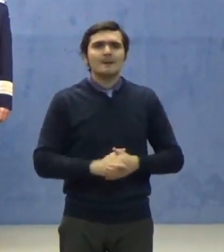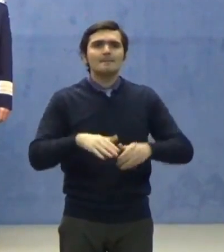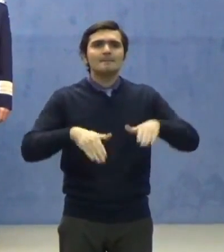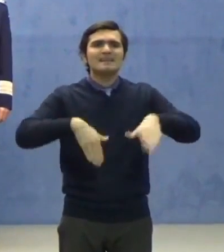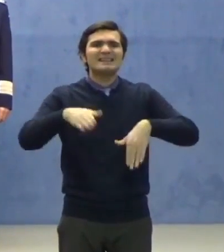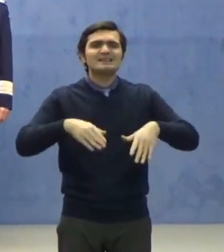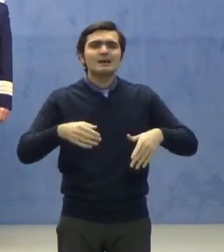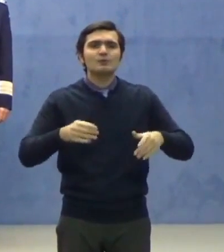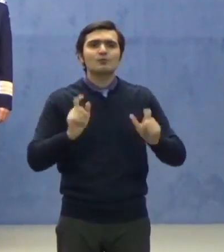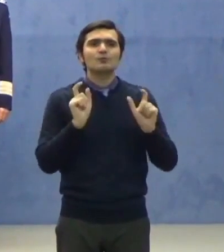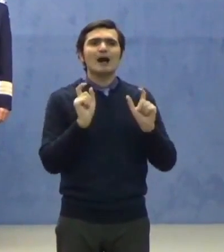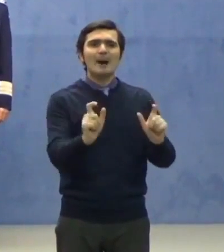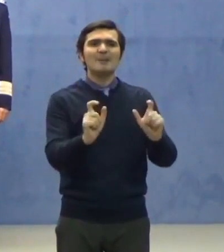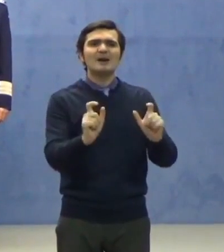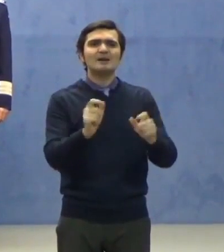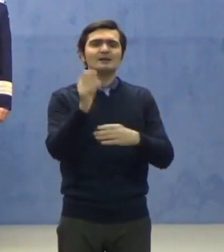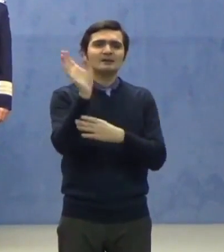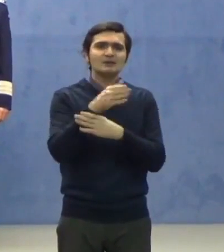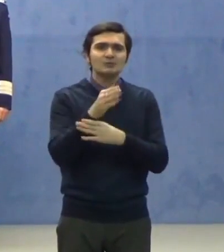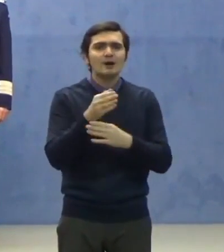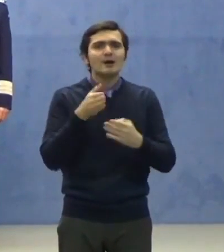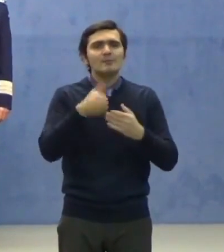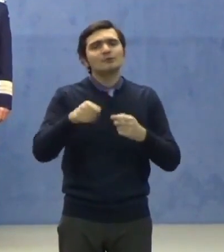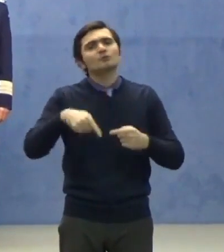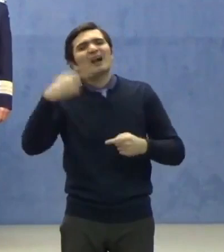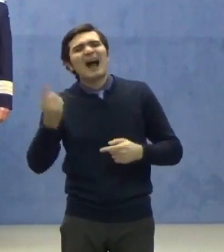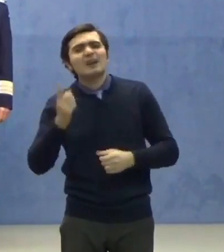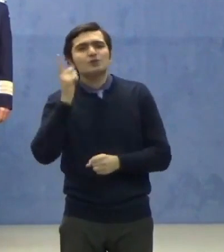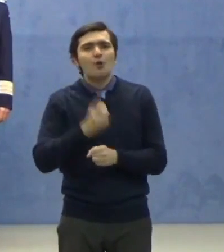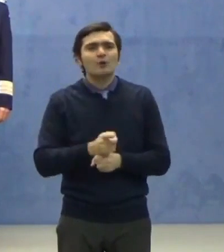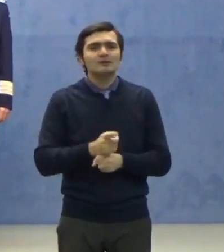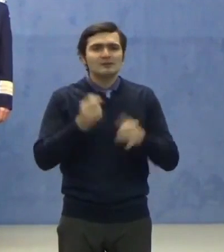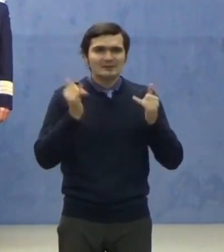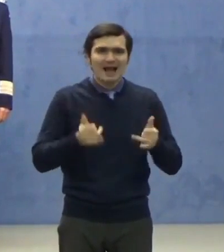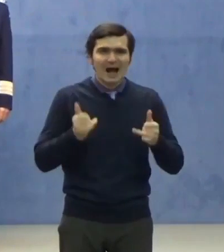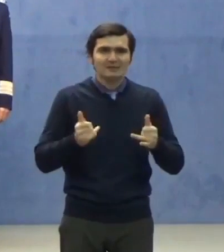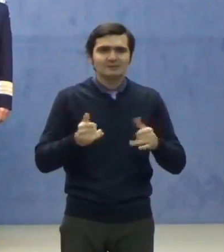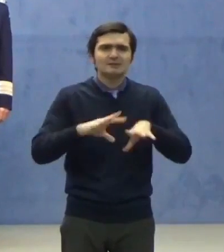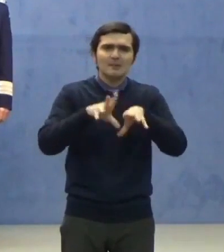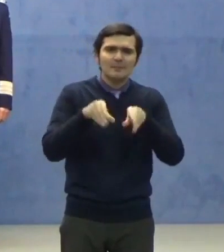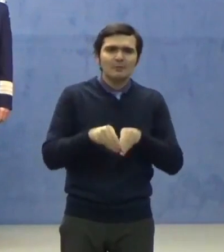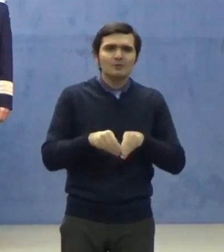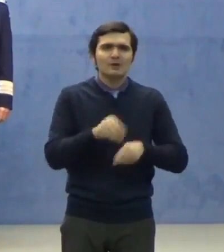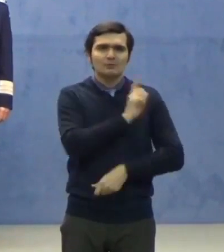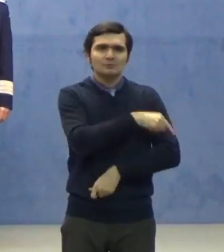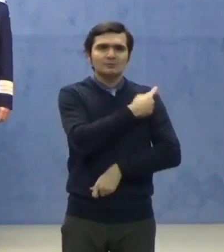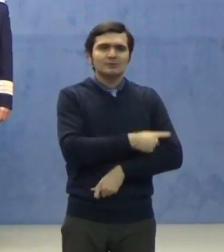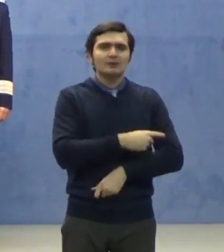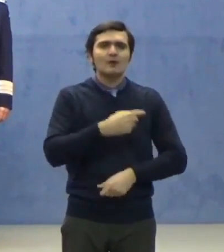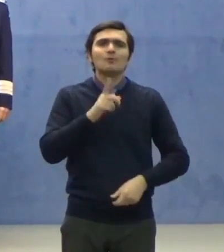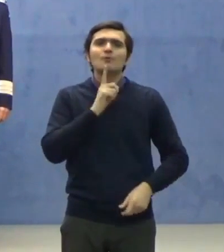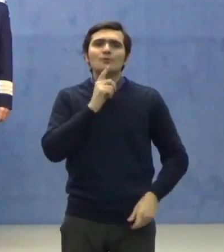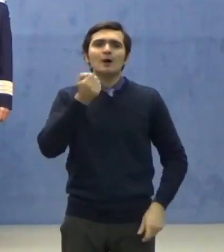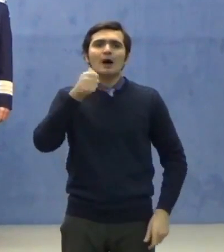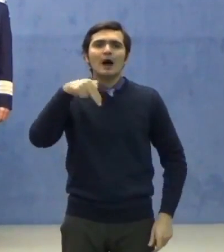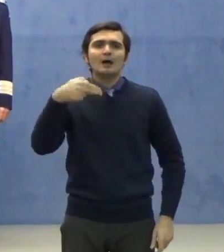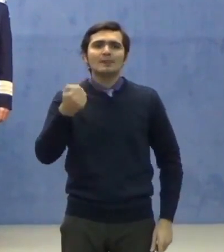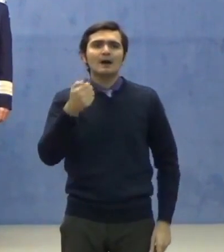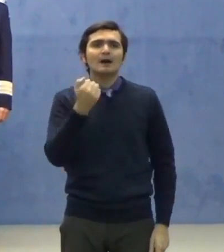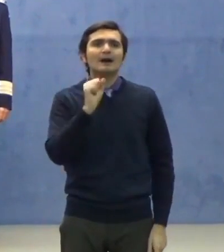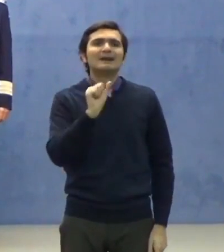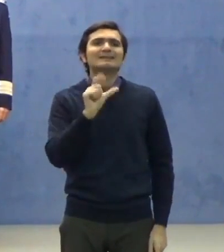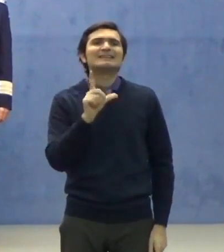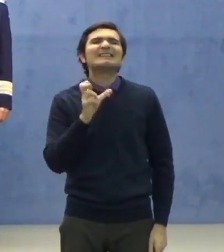Naționale, printr-un alt ordin emis în cursul zilei de astăzi, împreună cu Spitalul Ana Aslan vor